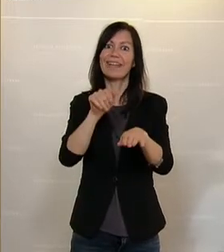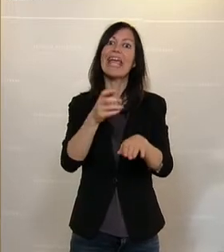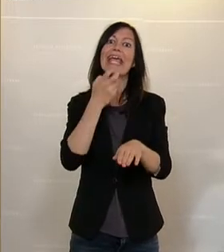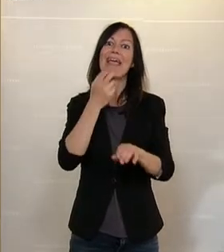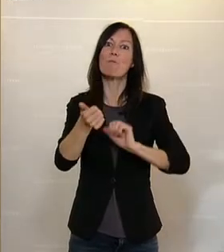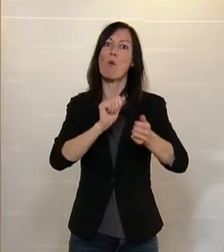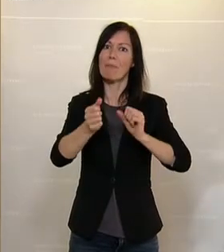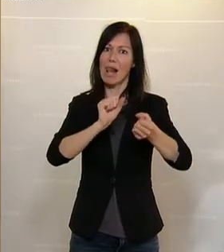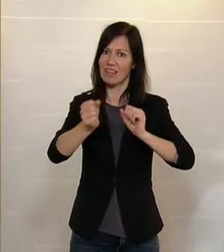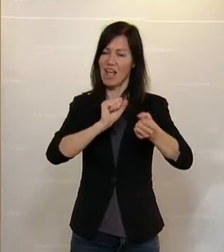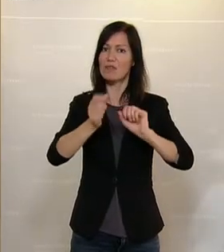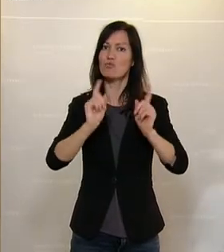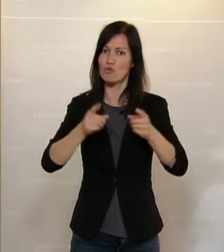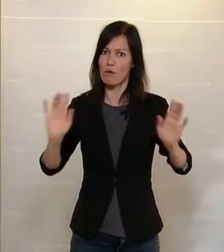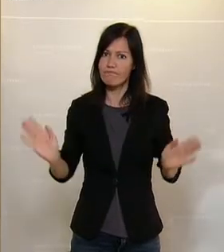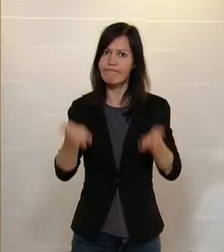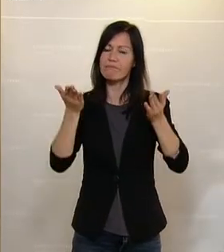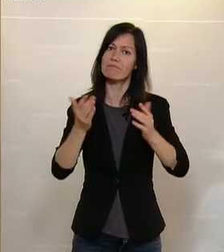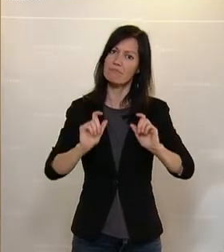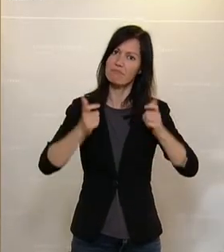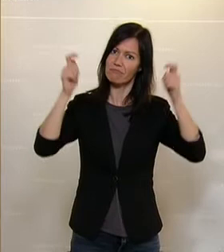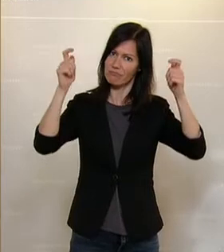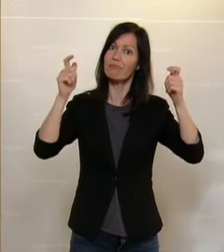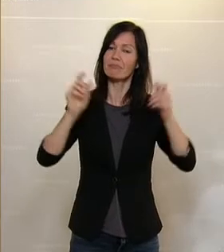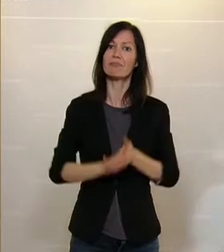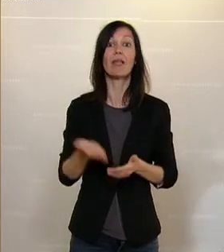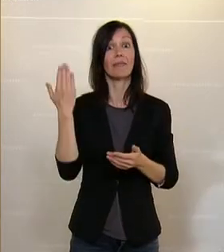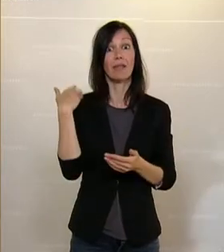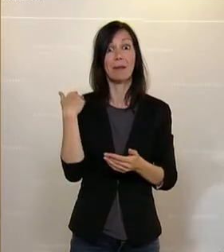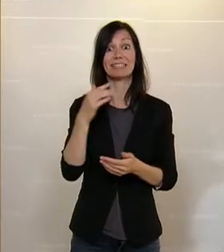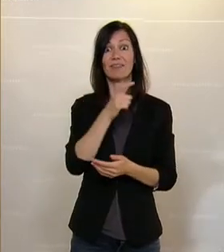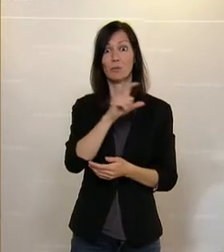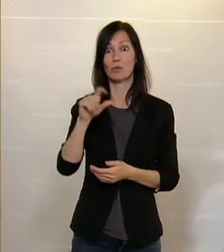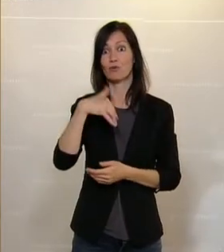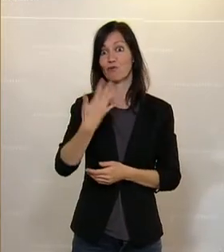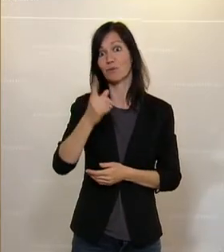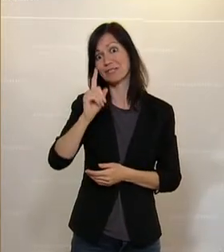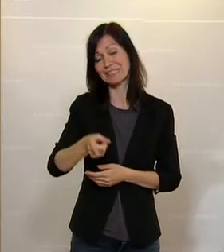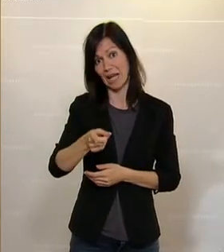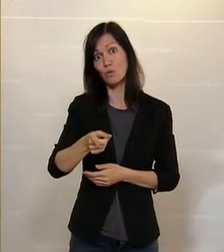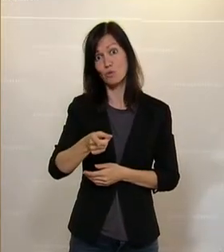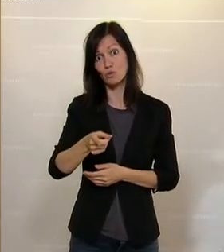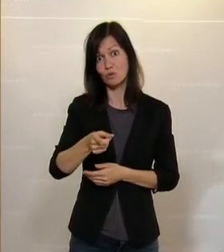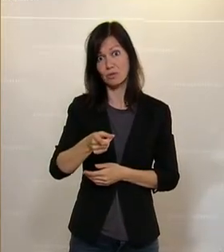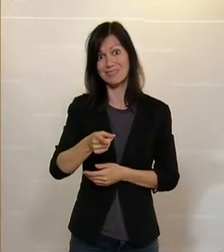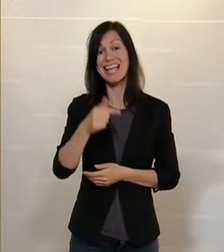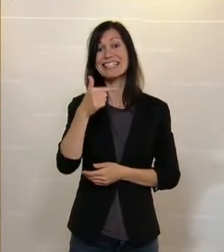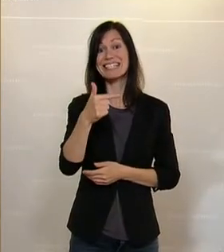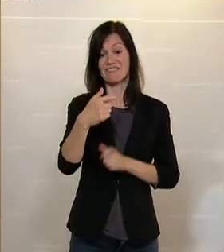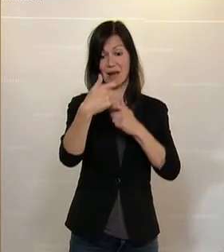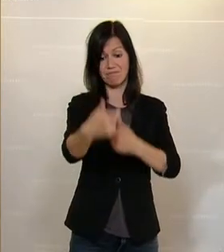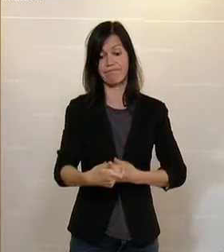-Mobilität vor. Als Zielwert waren damals 250.000 zweispurige E-Fahrzeuge